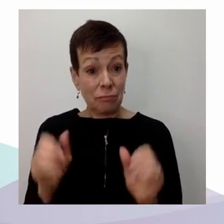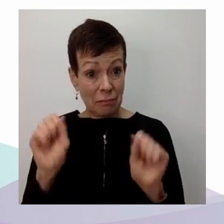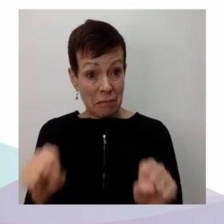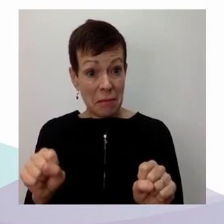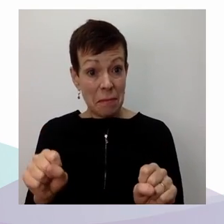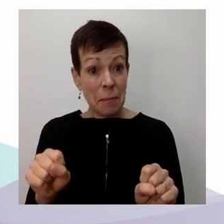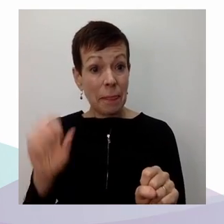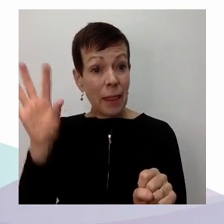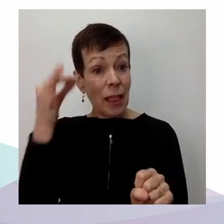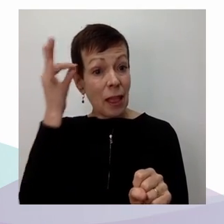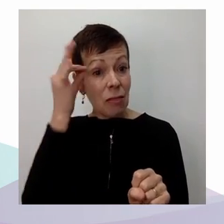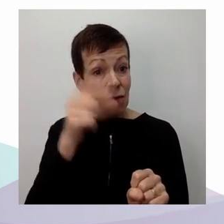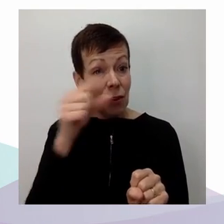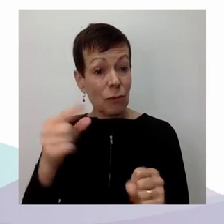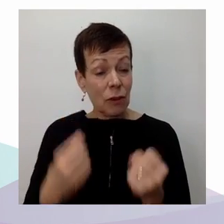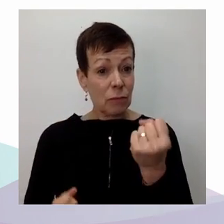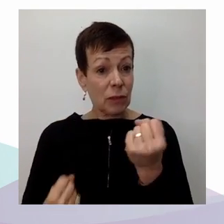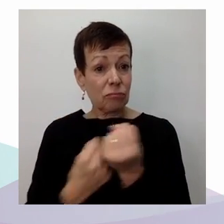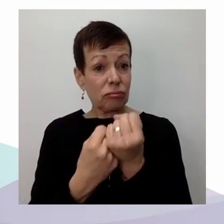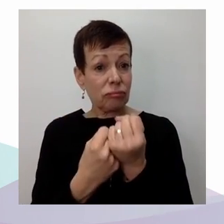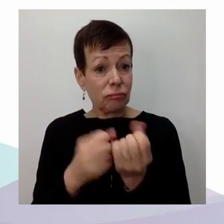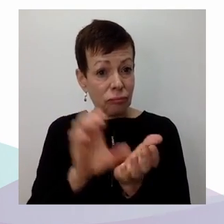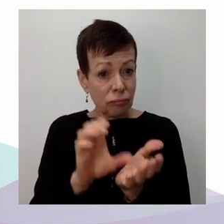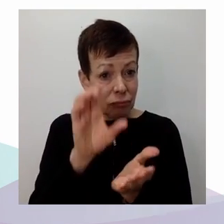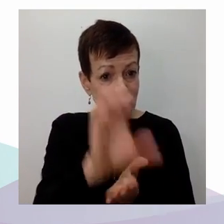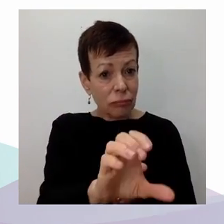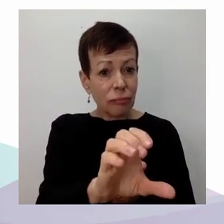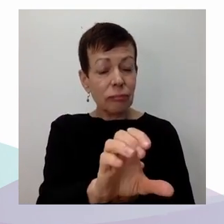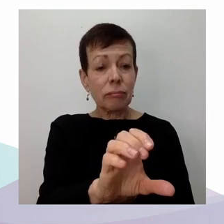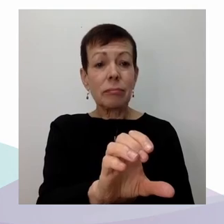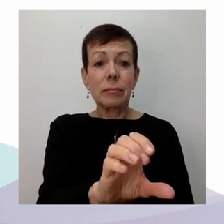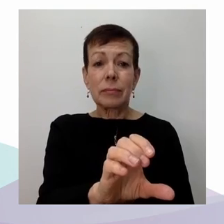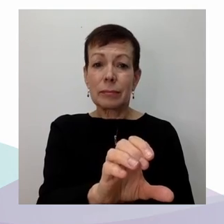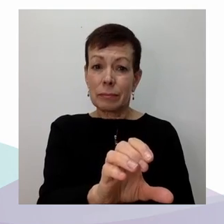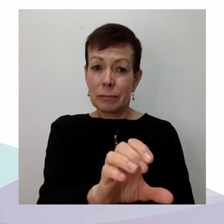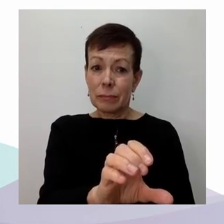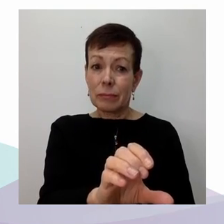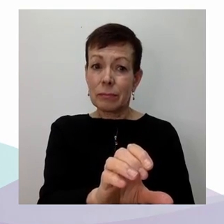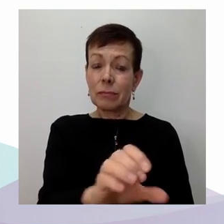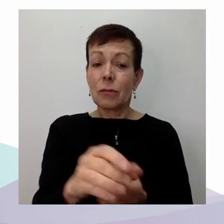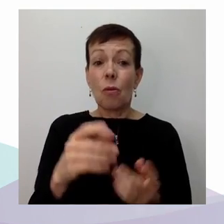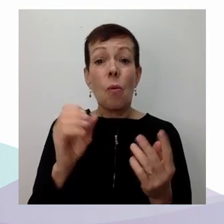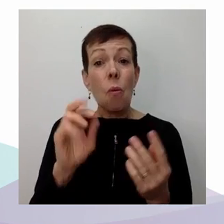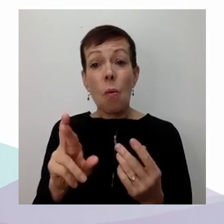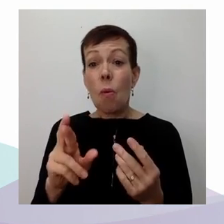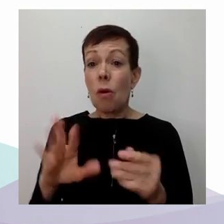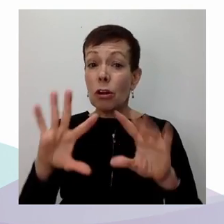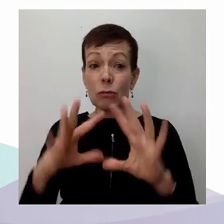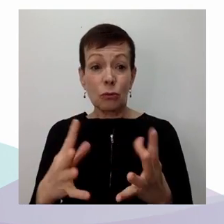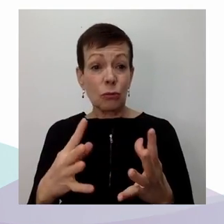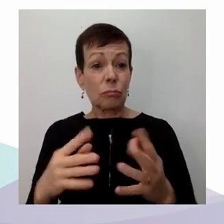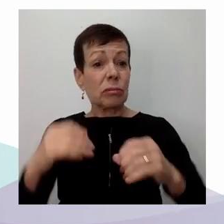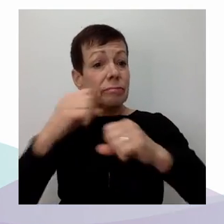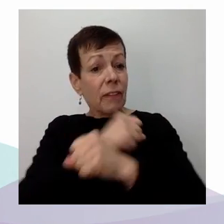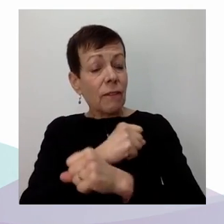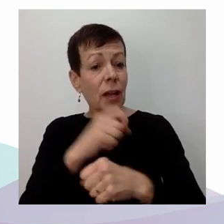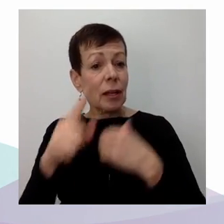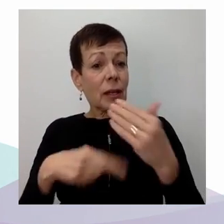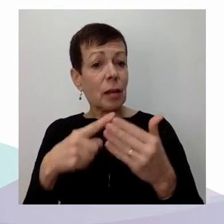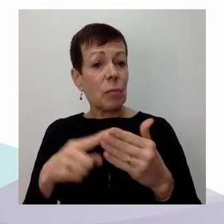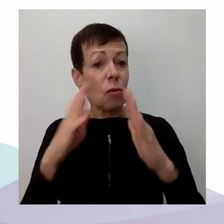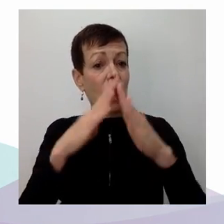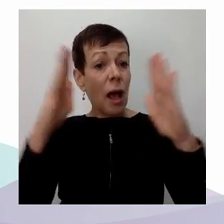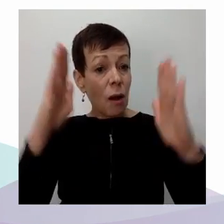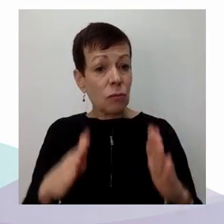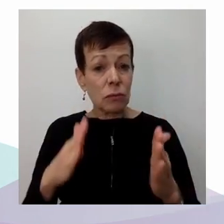faire en sorte que le logement, c'est un droit garanti, et lorsque l'État faille à sa tâche, eh